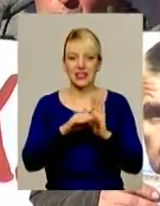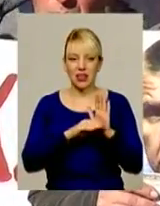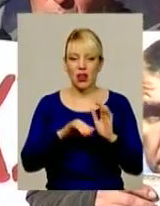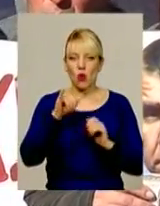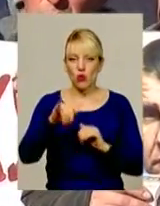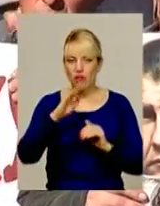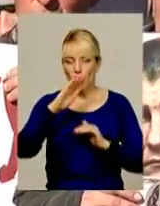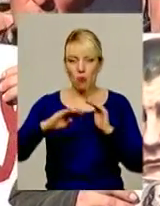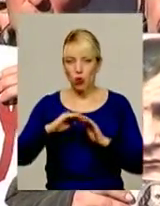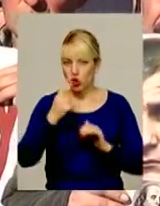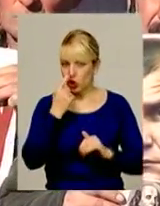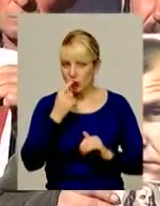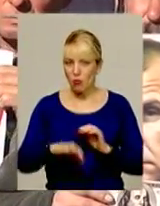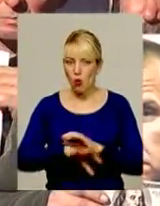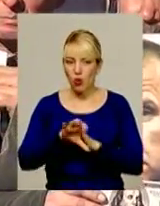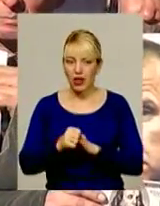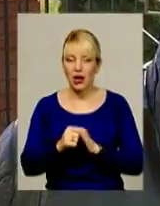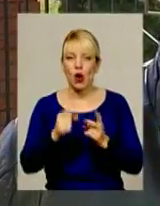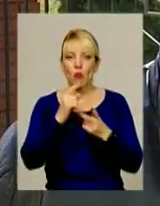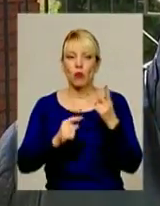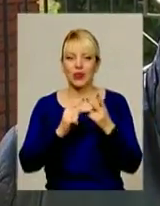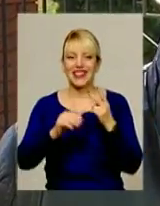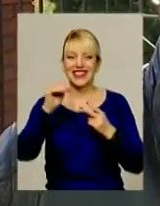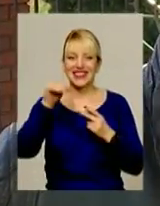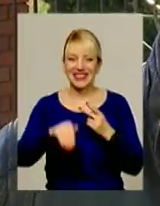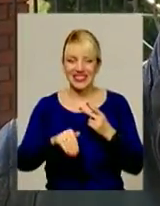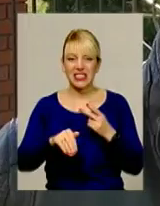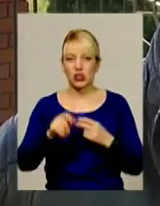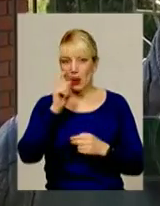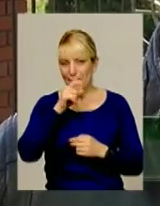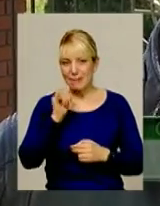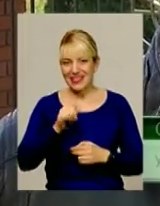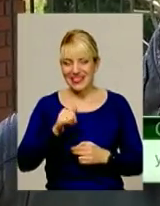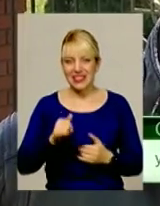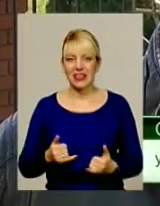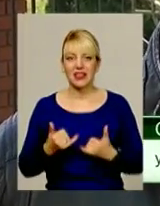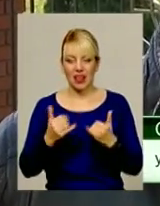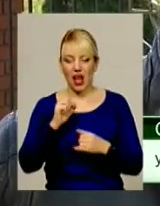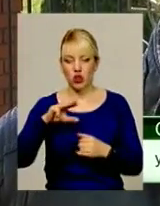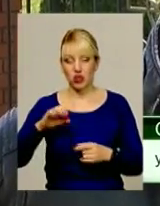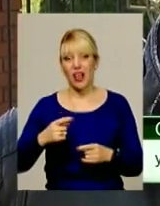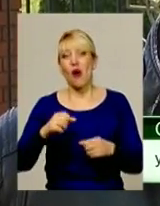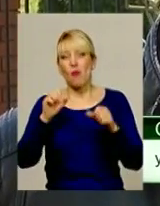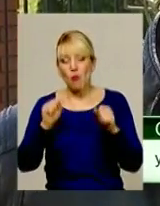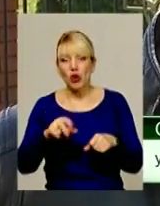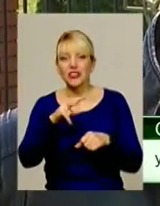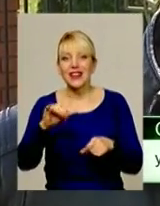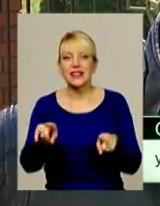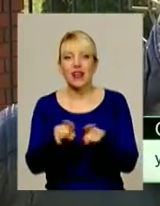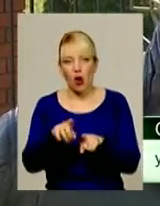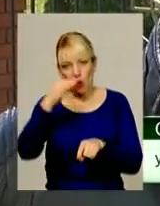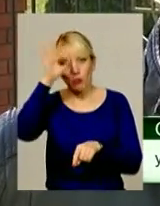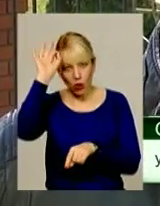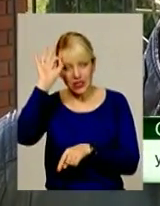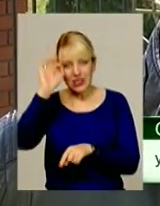украли 1500 бензина для атошників. От може ли такий руководитель, генерал, нова поліція, сидіти